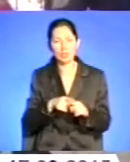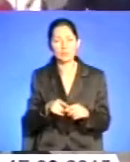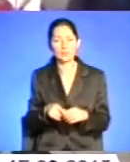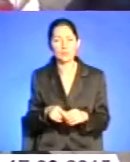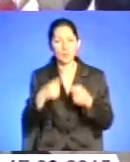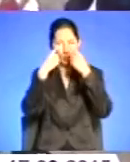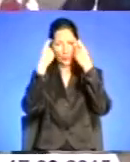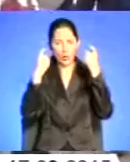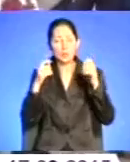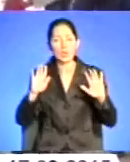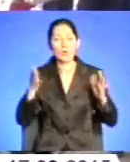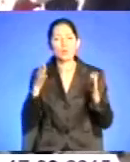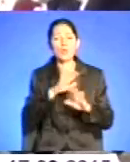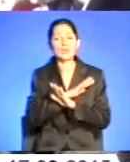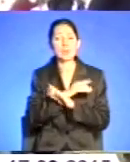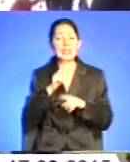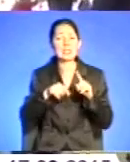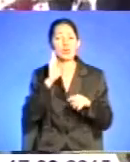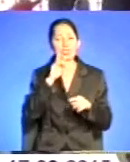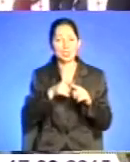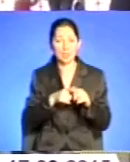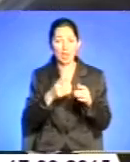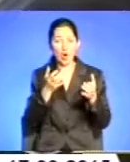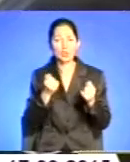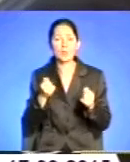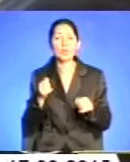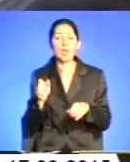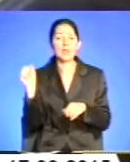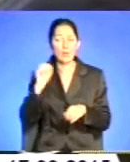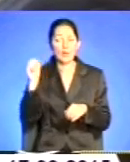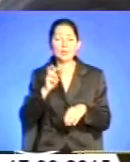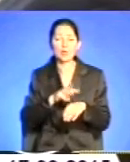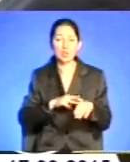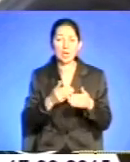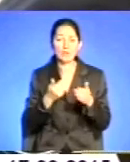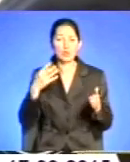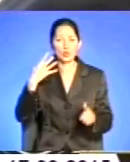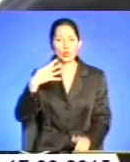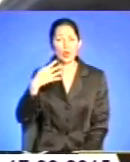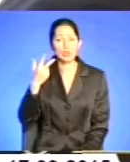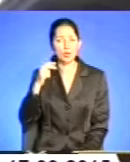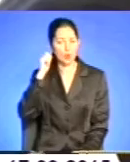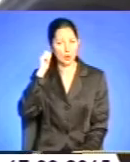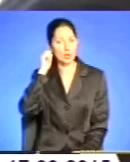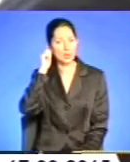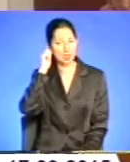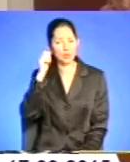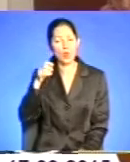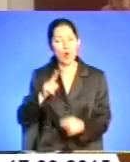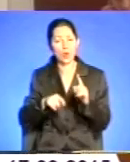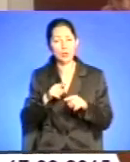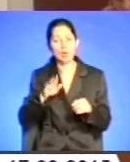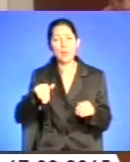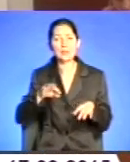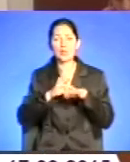Повідомлення про раптову смерть рідної сестри надійшло до теребовлянських правоохоронців від 43-річного родича. Проте, після проведення судової